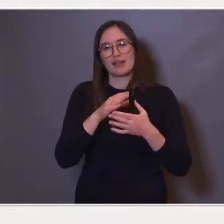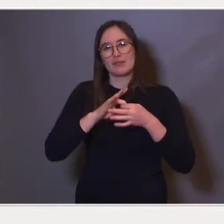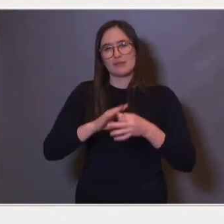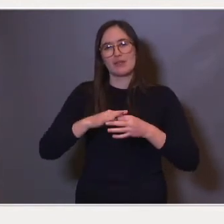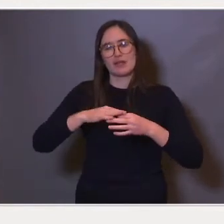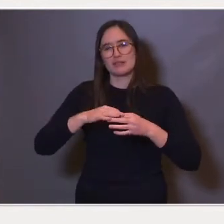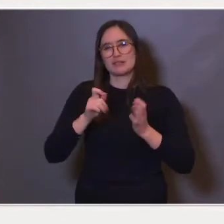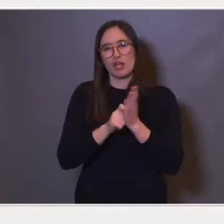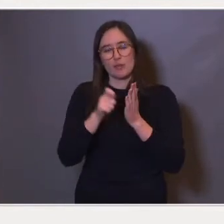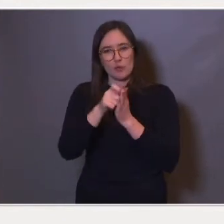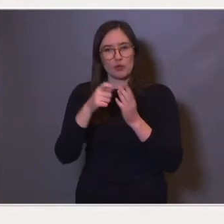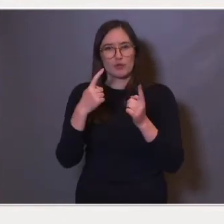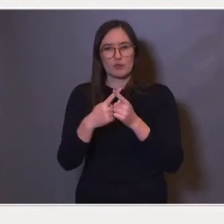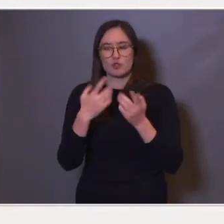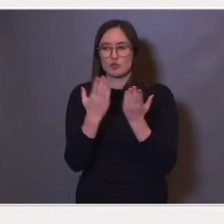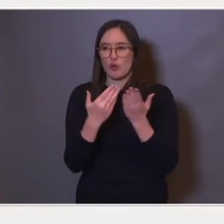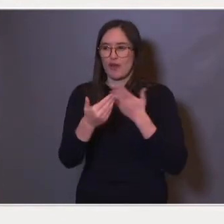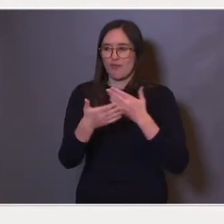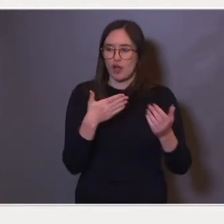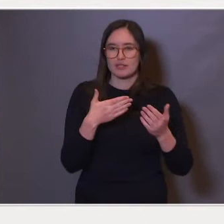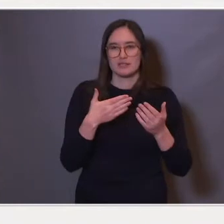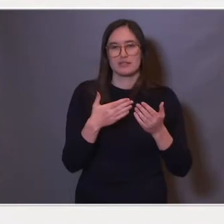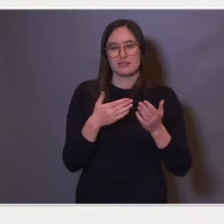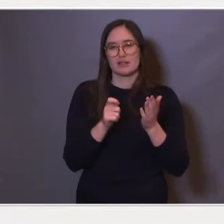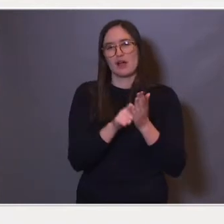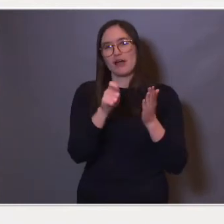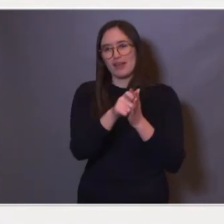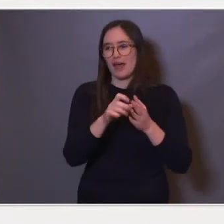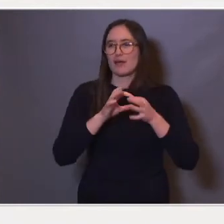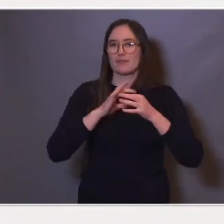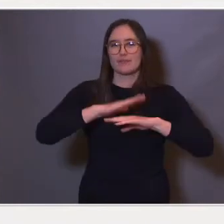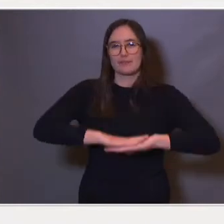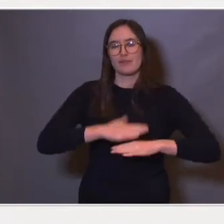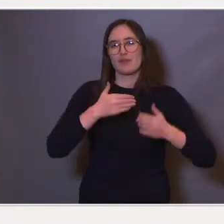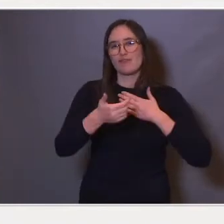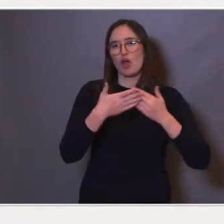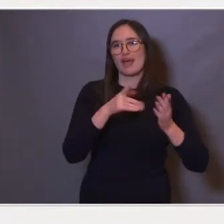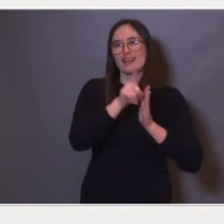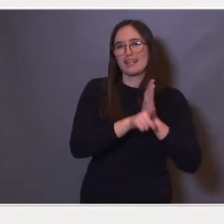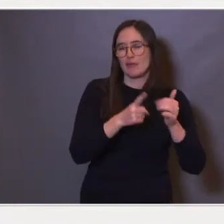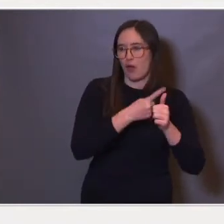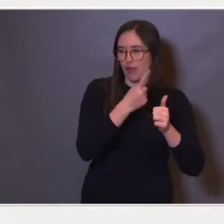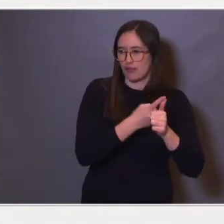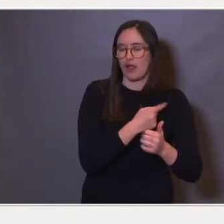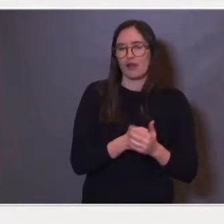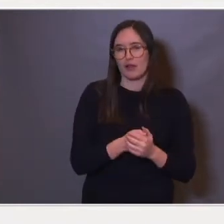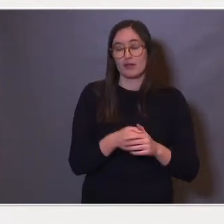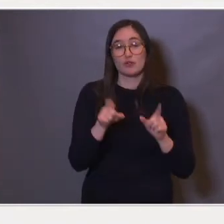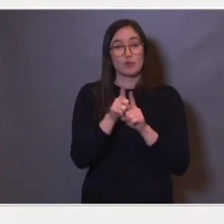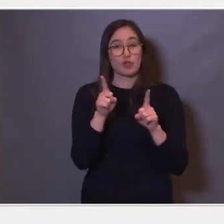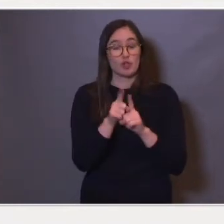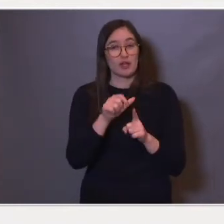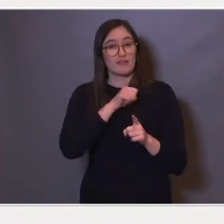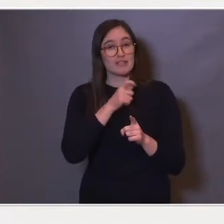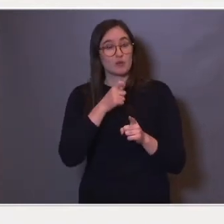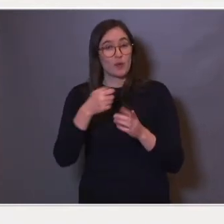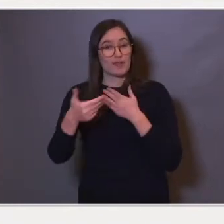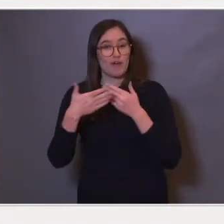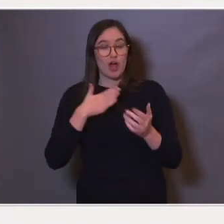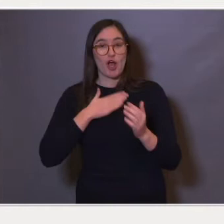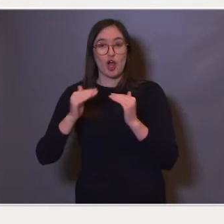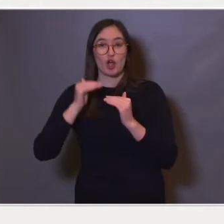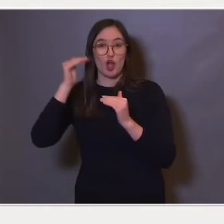fagenes timetall. På den måten vil man vekte opp matematikk som har et høyt timetall,